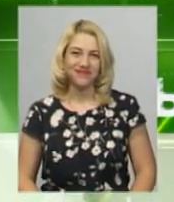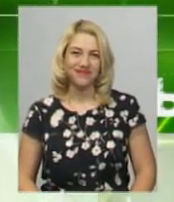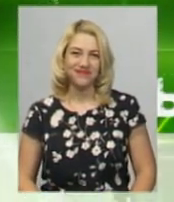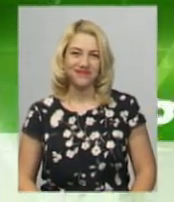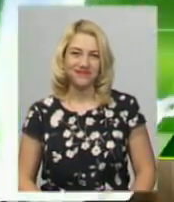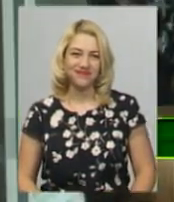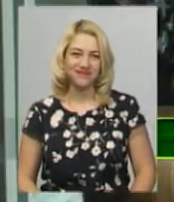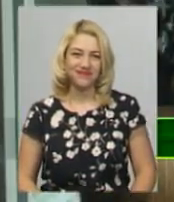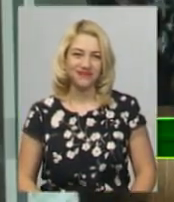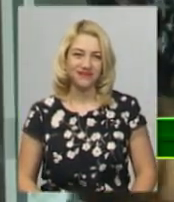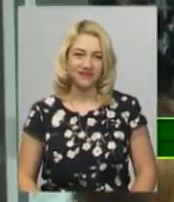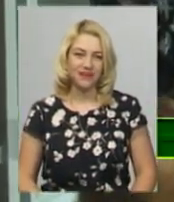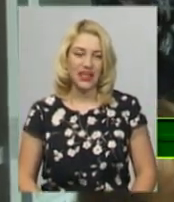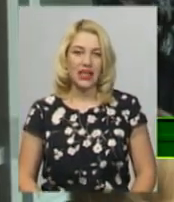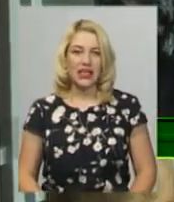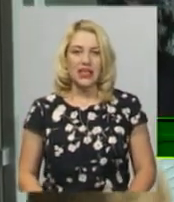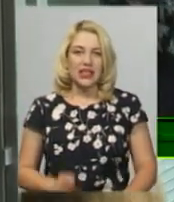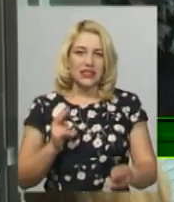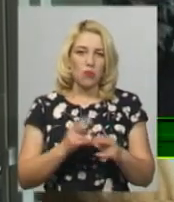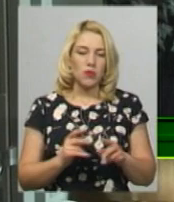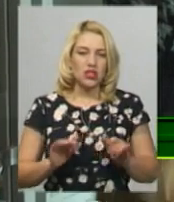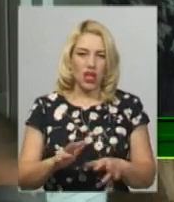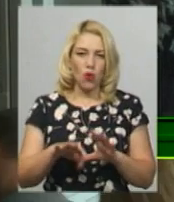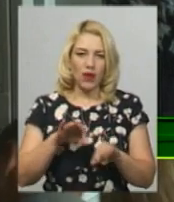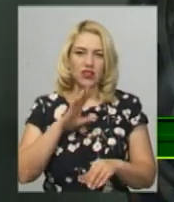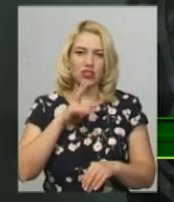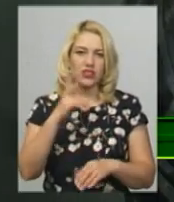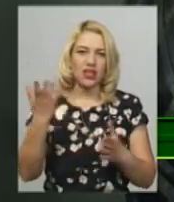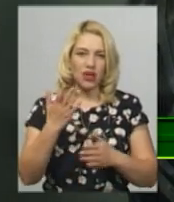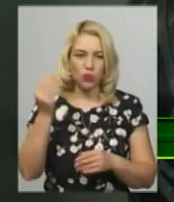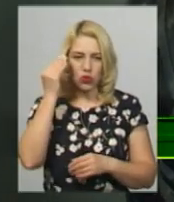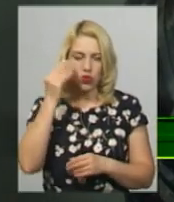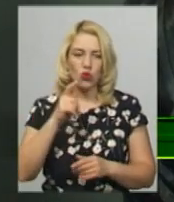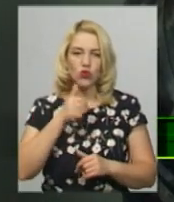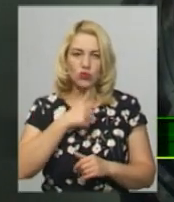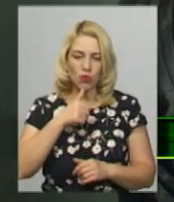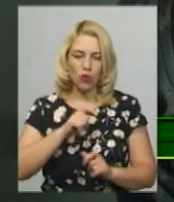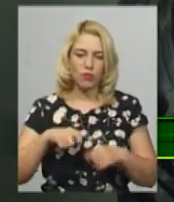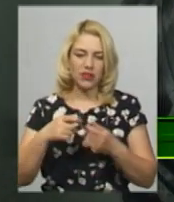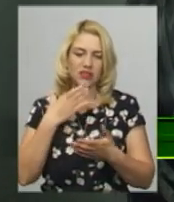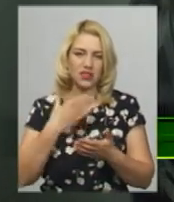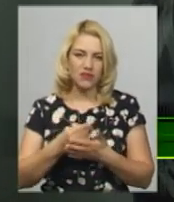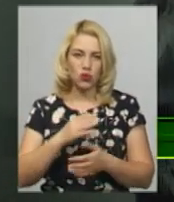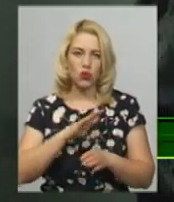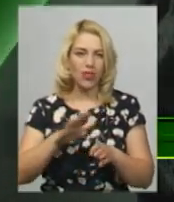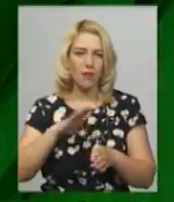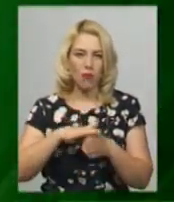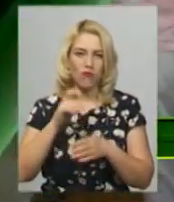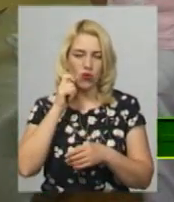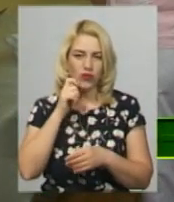Музика Запобіжний захід обрали жінці, котру підозрюють у спробі передати свою неповнолітню доньку у сексуальне рабство.